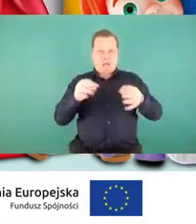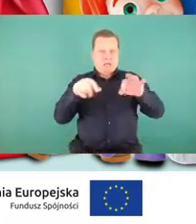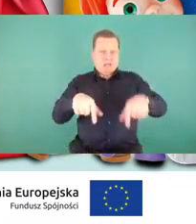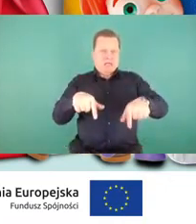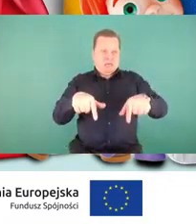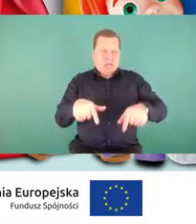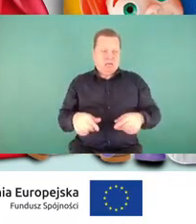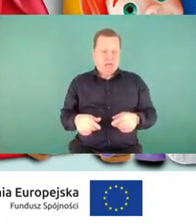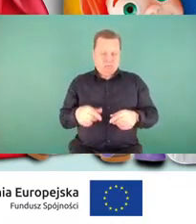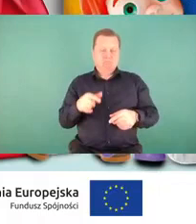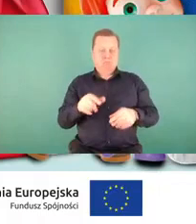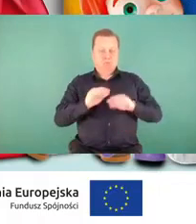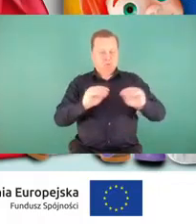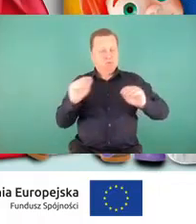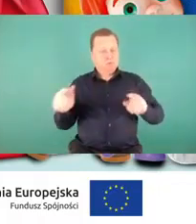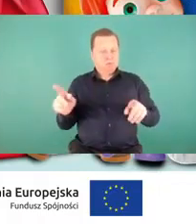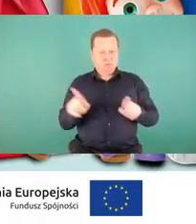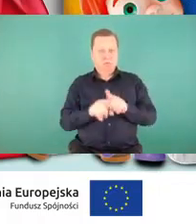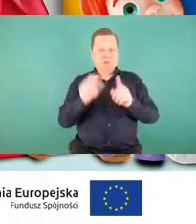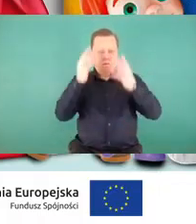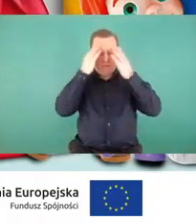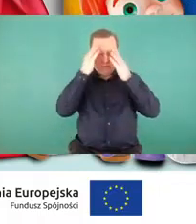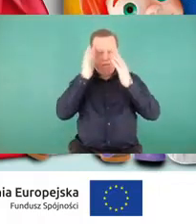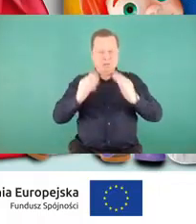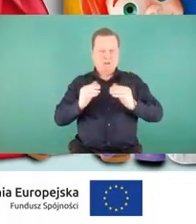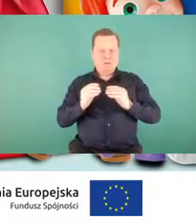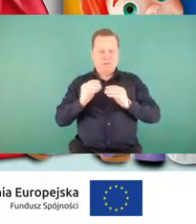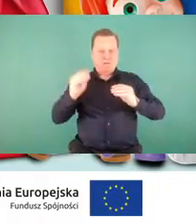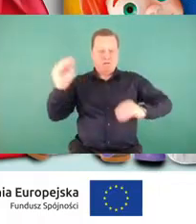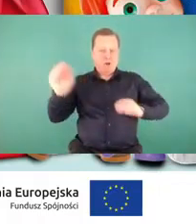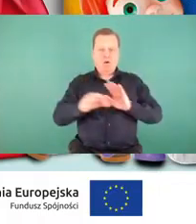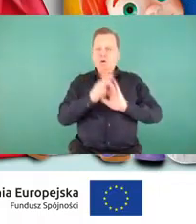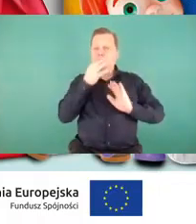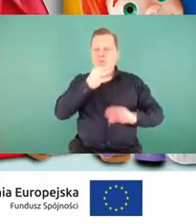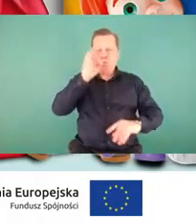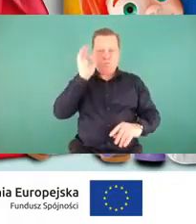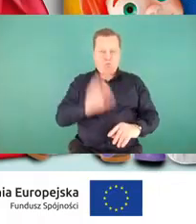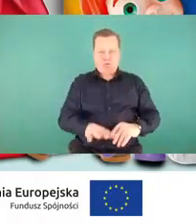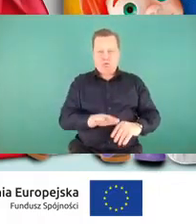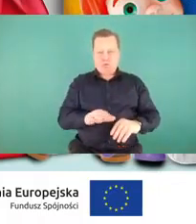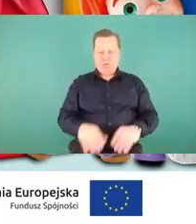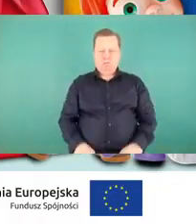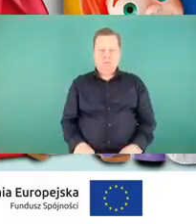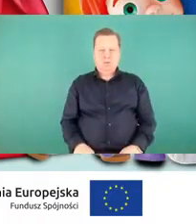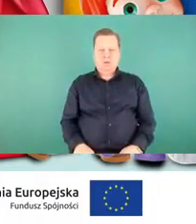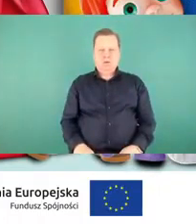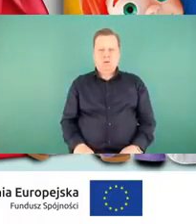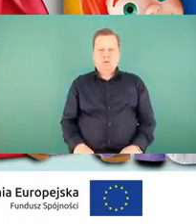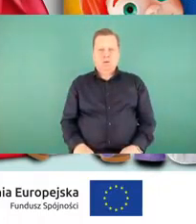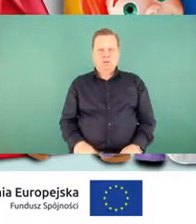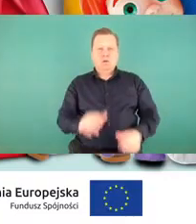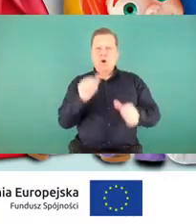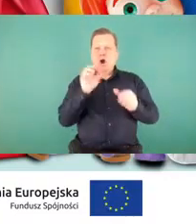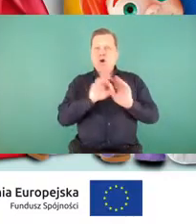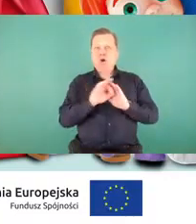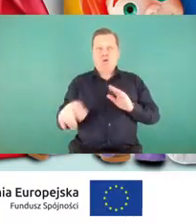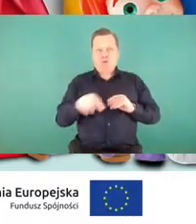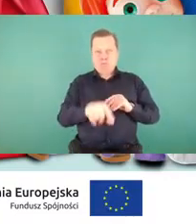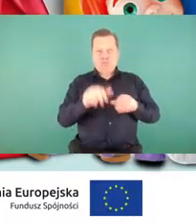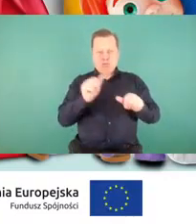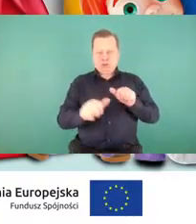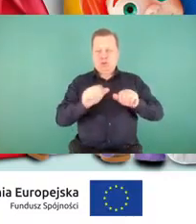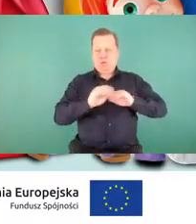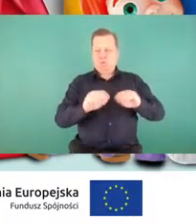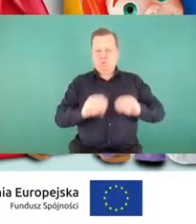coraz większa była wiedza na ten temat już od najmłodszych lat, już od tych pierwszych lat przedszkolnych, ale również